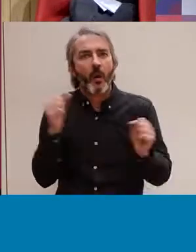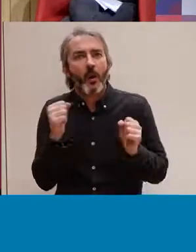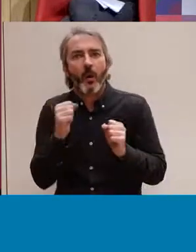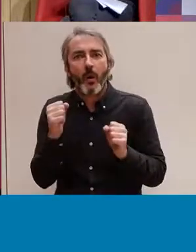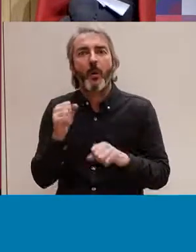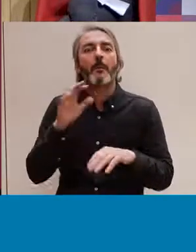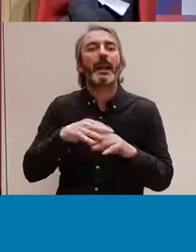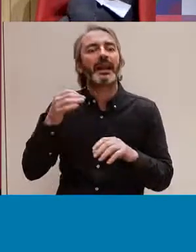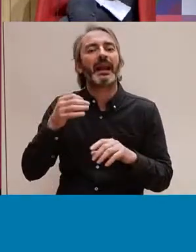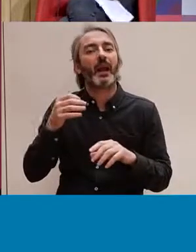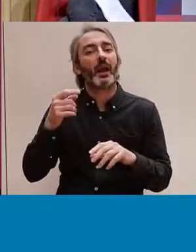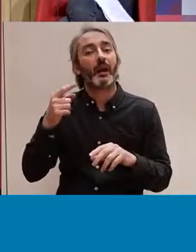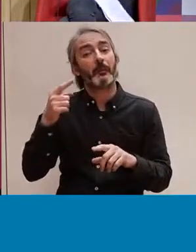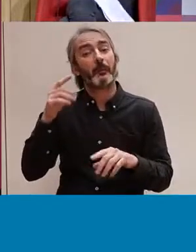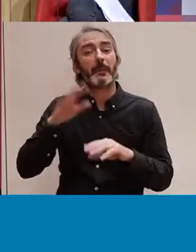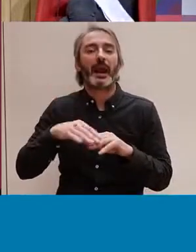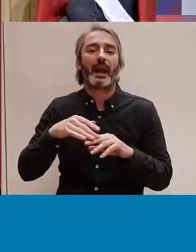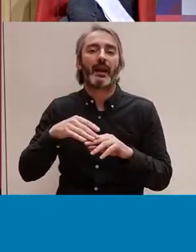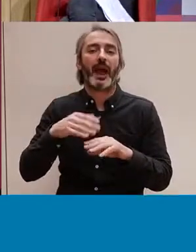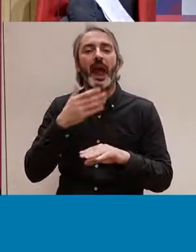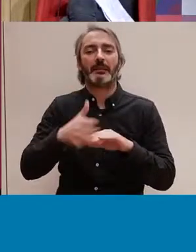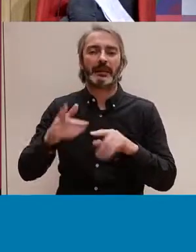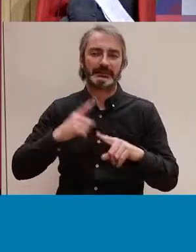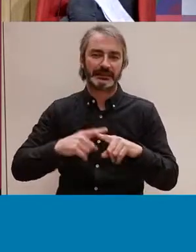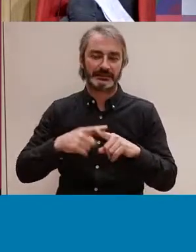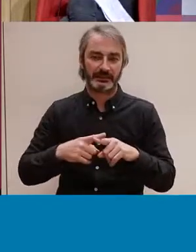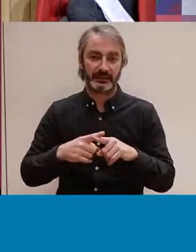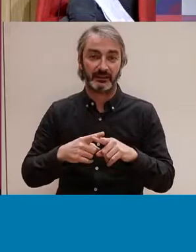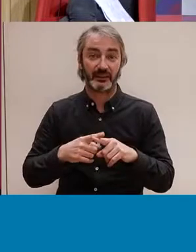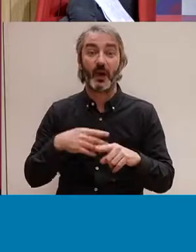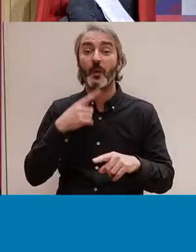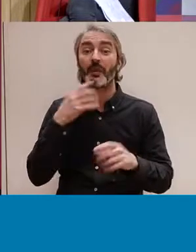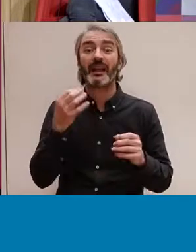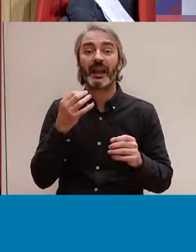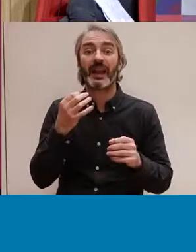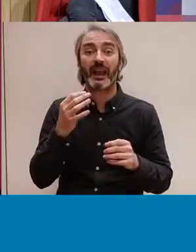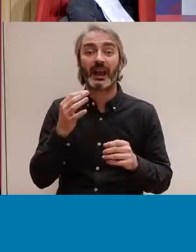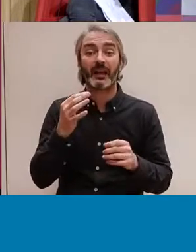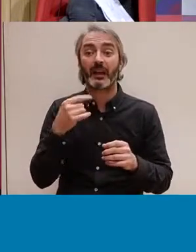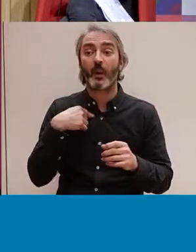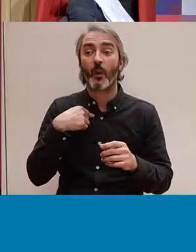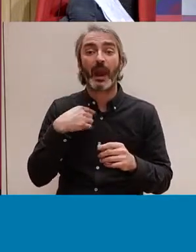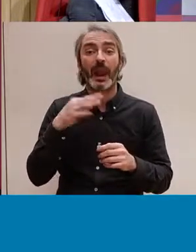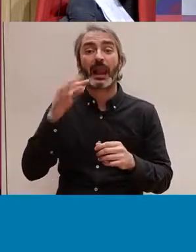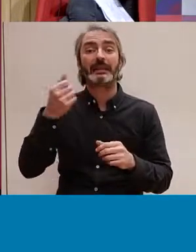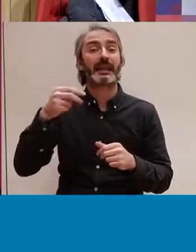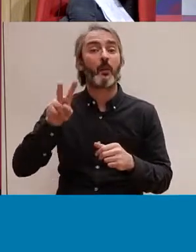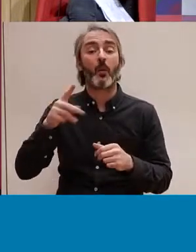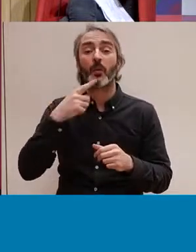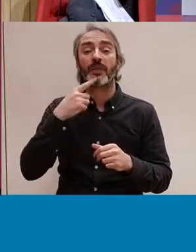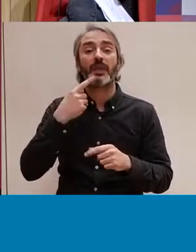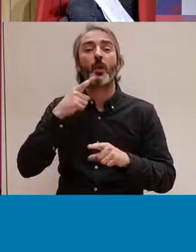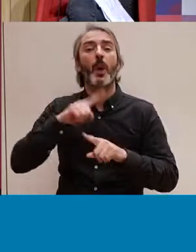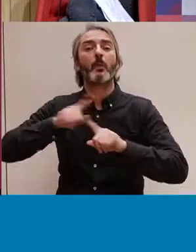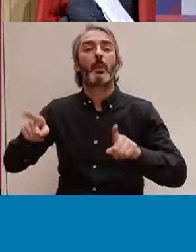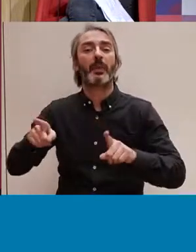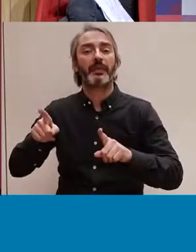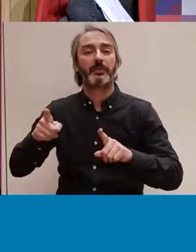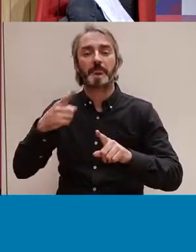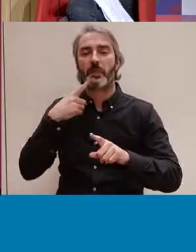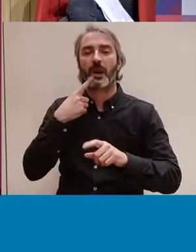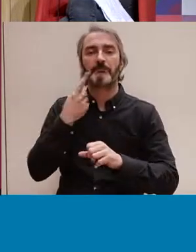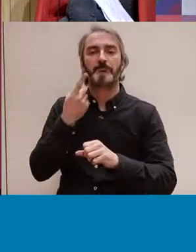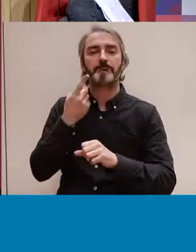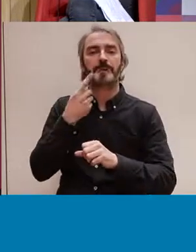adolescents no tinguin aquestes experiències. Llavors continuem generant un tabú al voltant de la sexualitat i dificultant